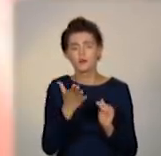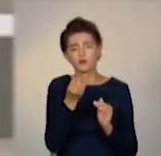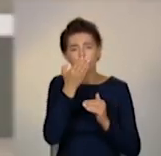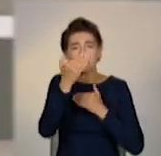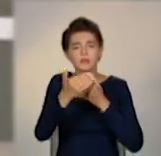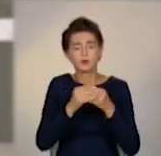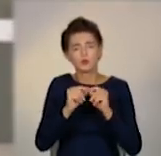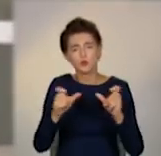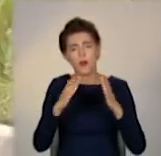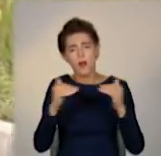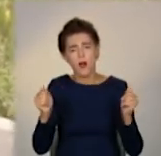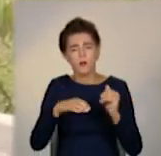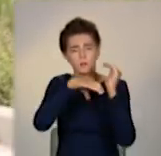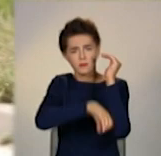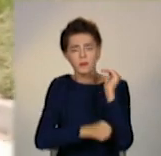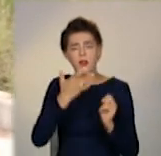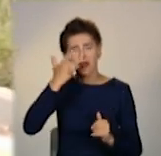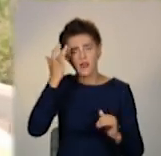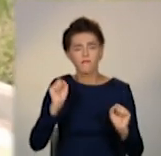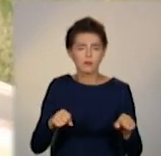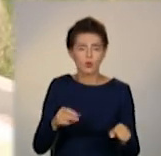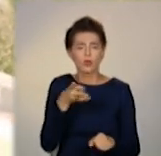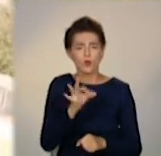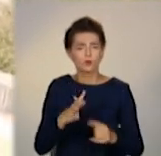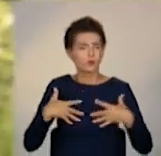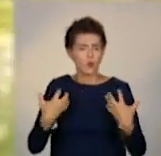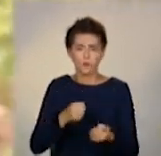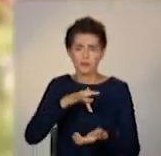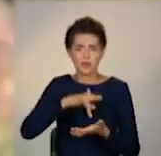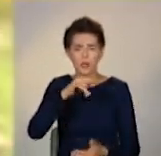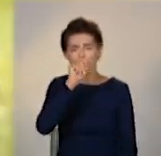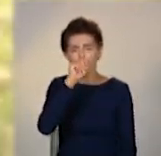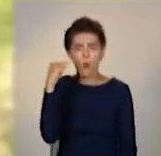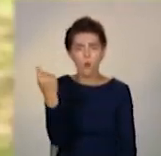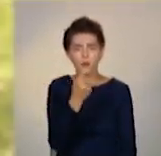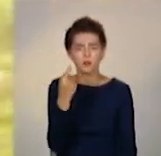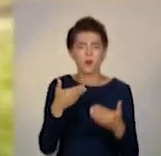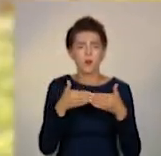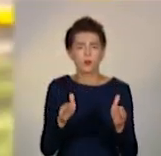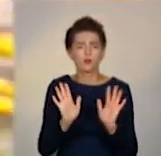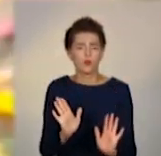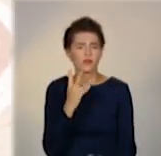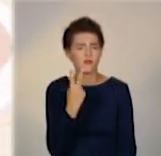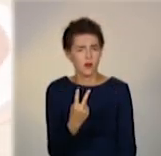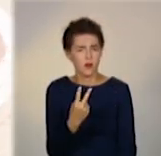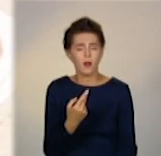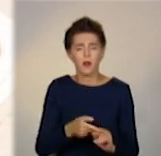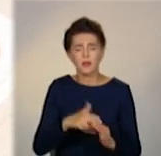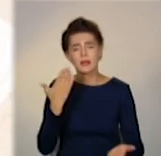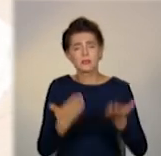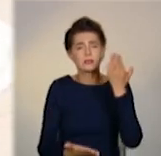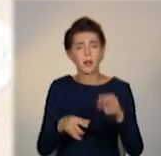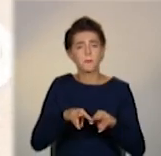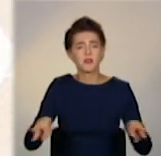таборів все ж запрацюють. А з оздоровчих центрів цього сезону в Луганській області готові відкритися лише два. Щоправда, якщо уряд